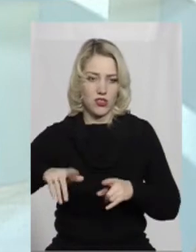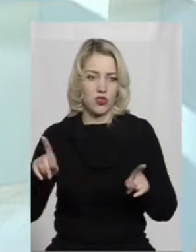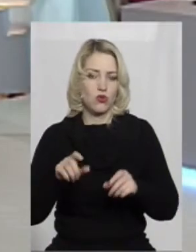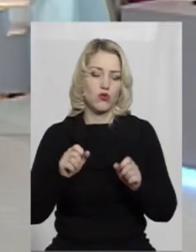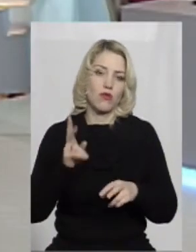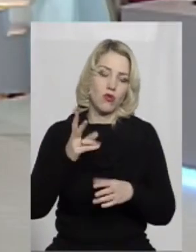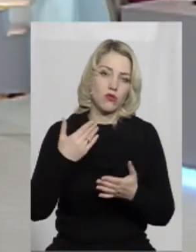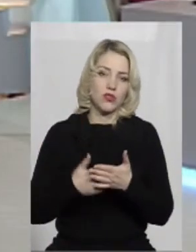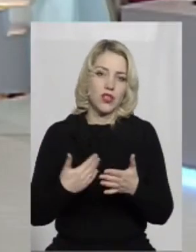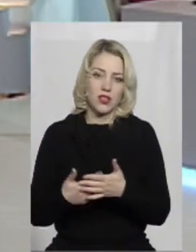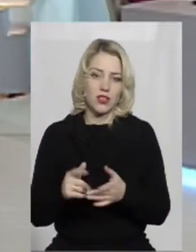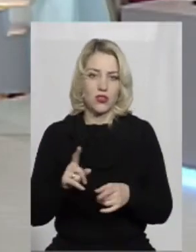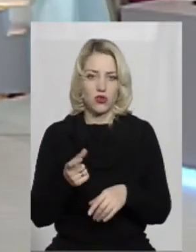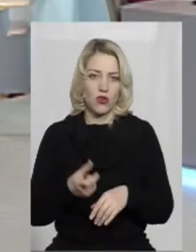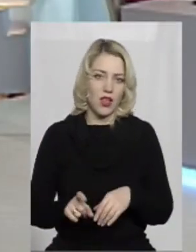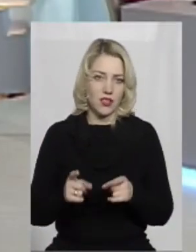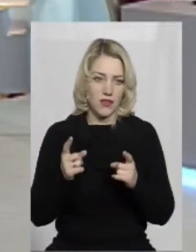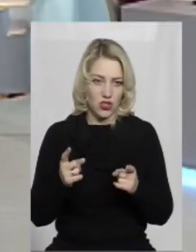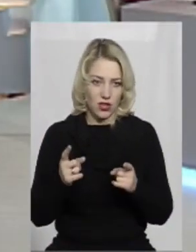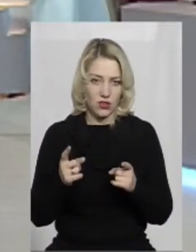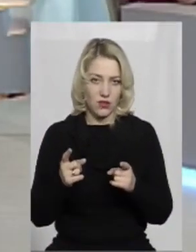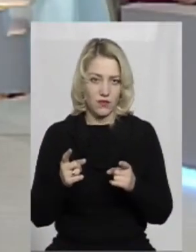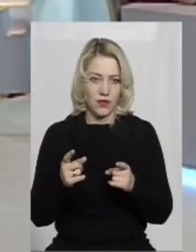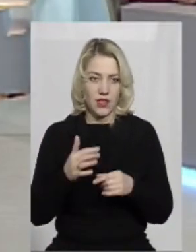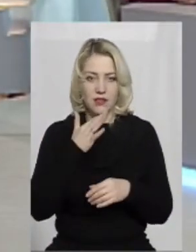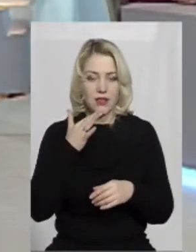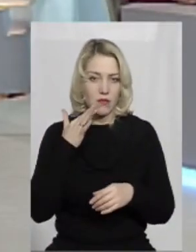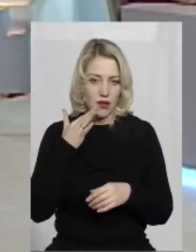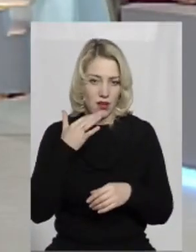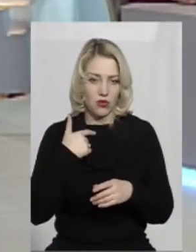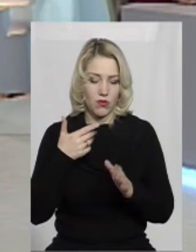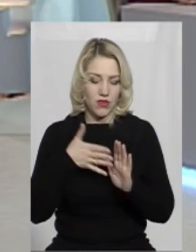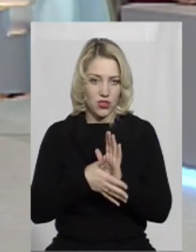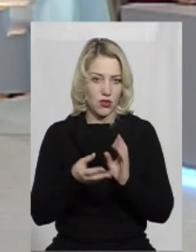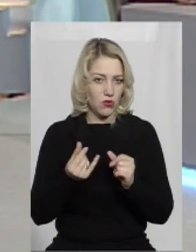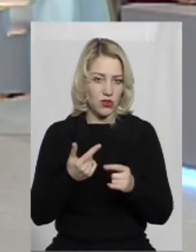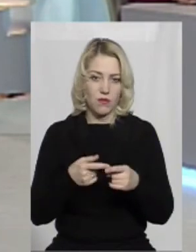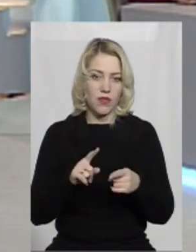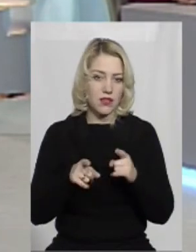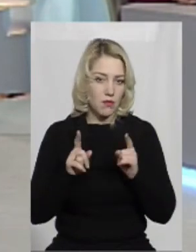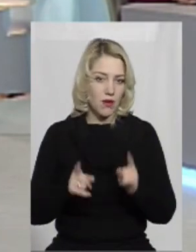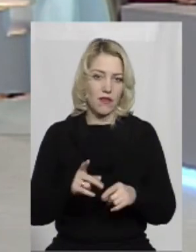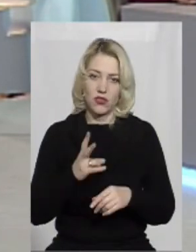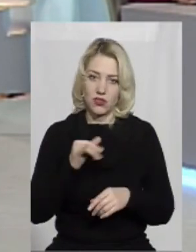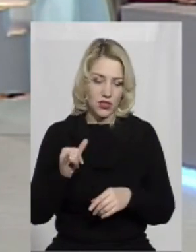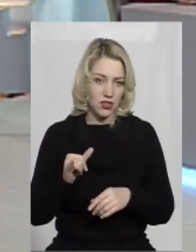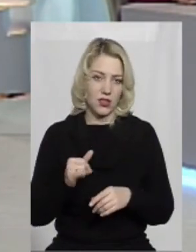комусь здається, що, надзвичайно, за багато ми витрачаємо коштів, насправді, ми зовсім